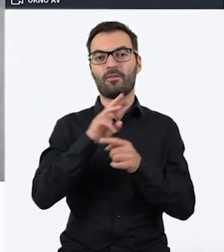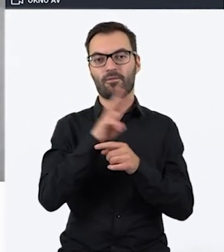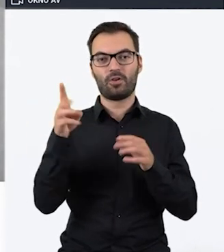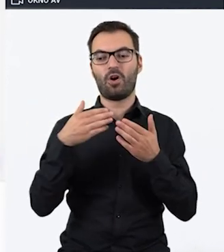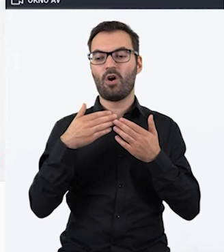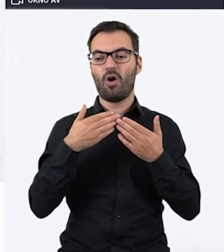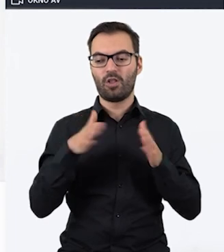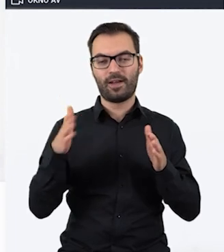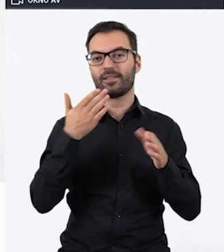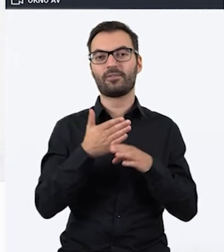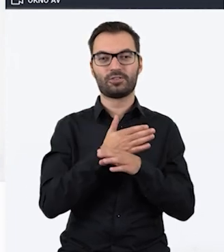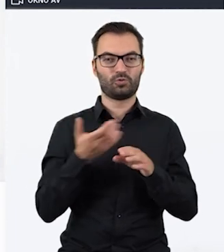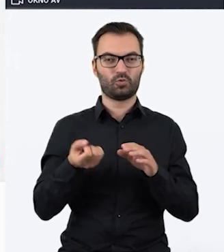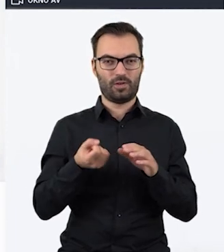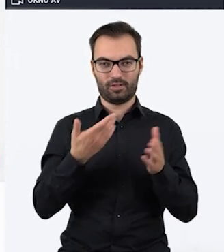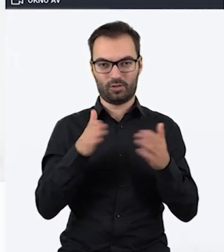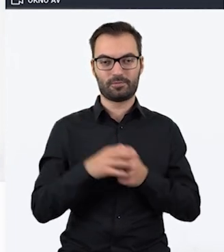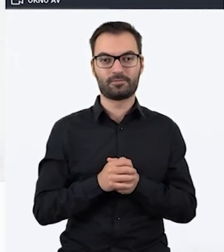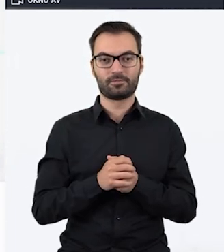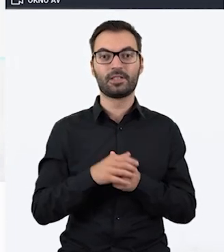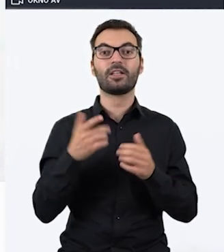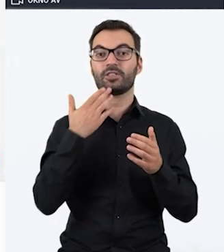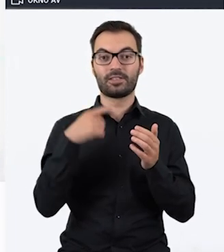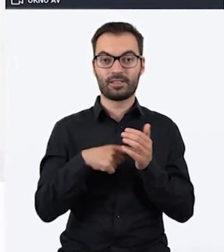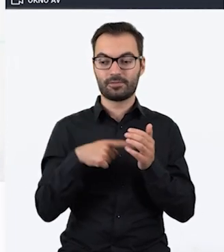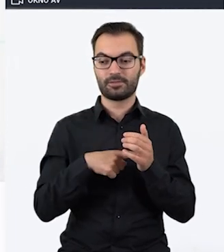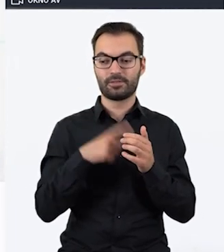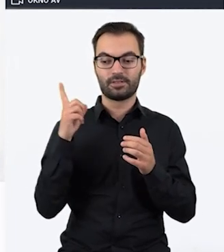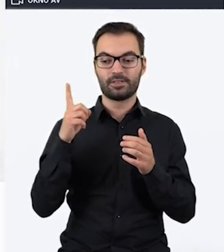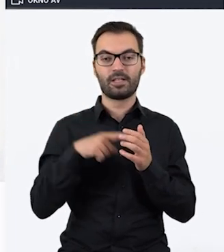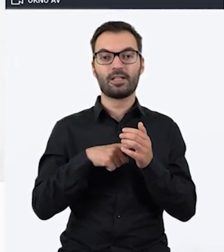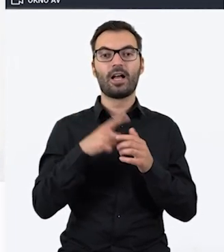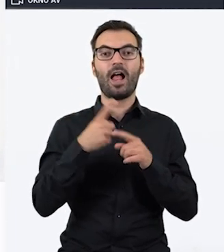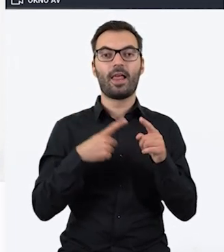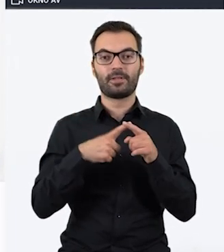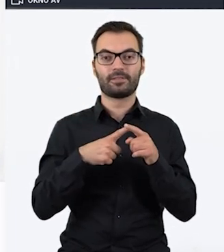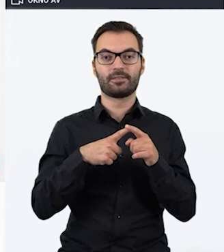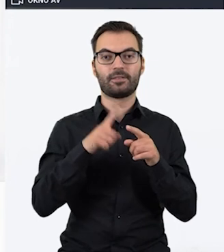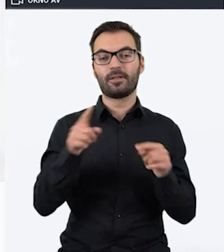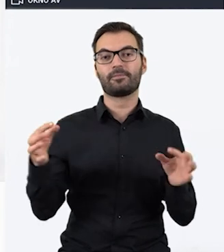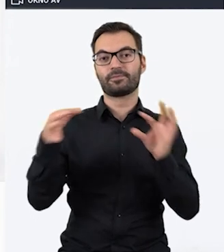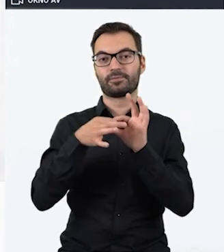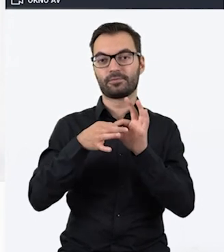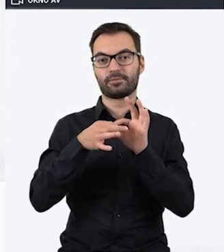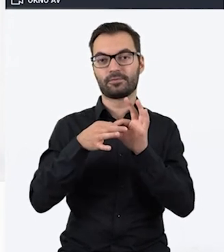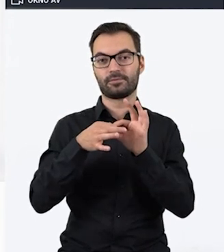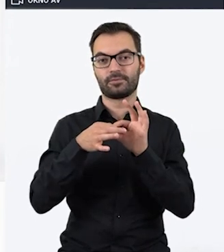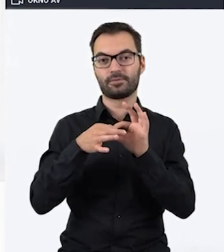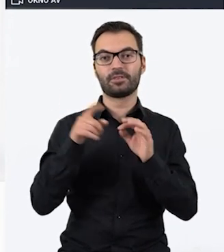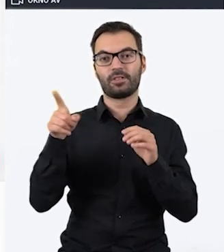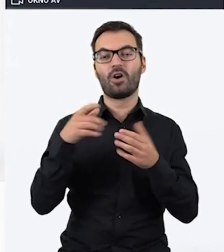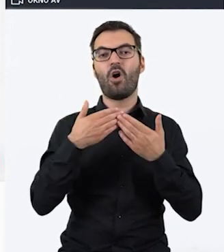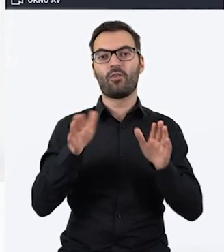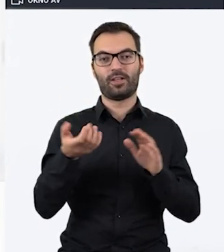przygotowaną wcześniej szufladą. I w ten sposób ten oto interaktywny element będzie przekierowywał uczestników do tej otwartej